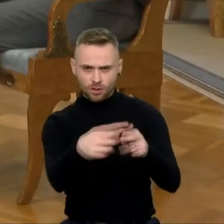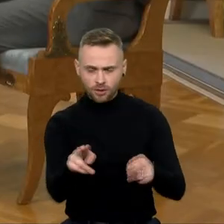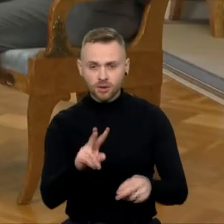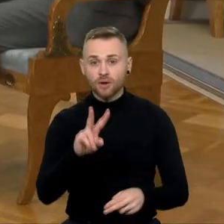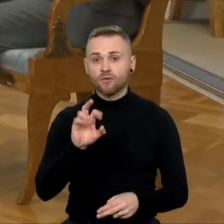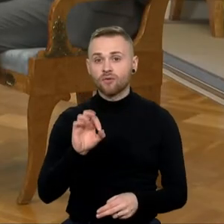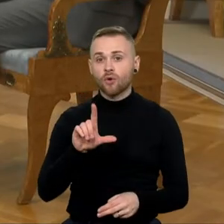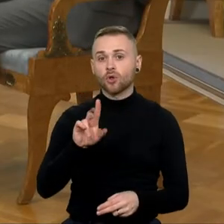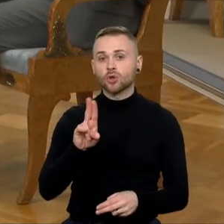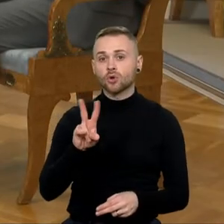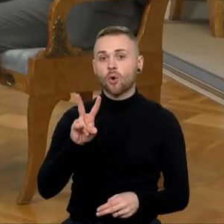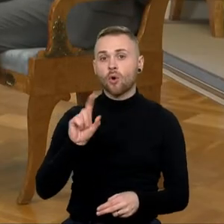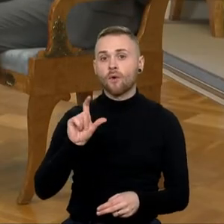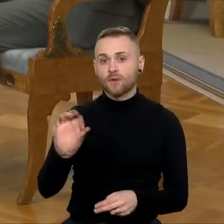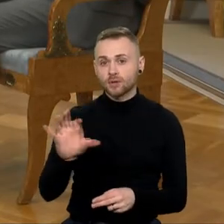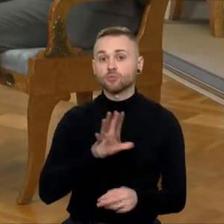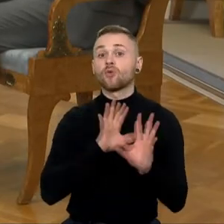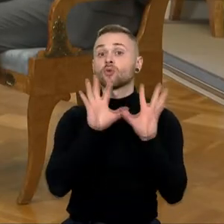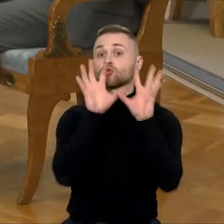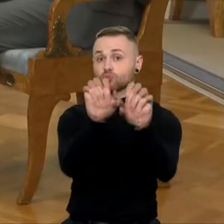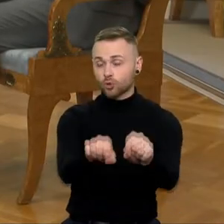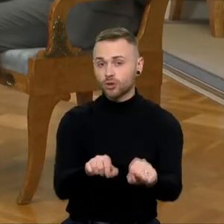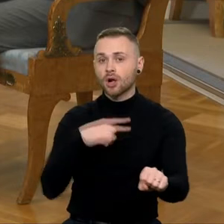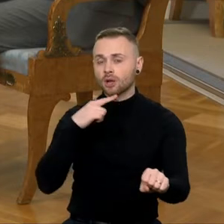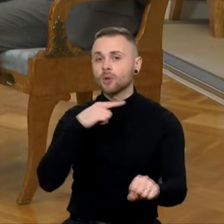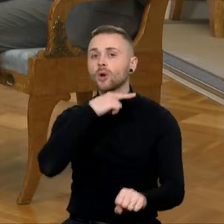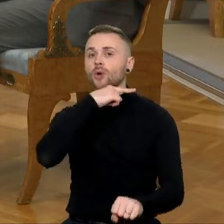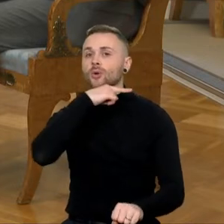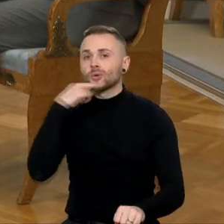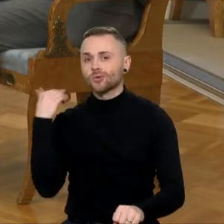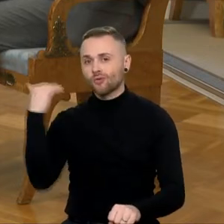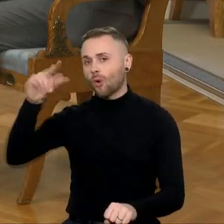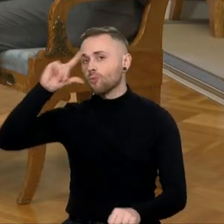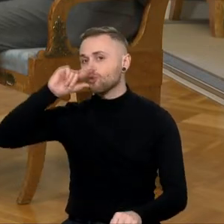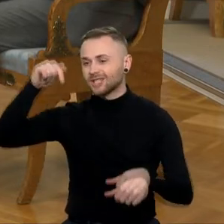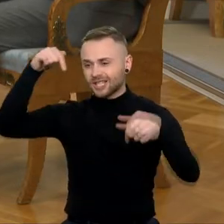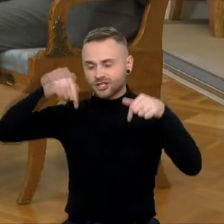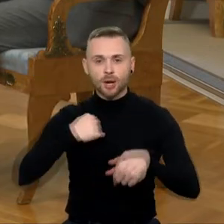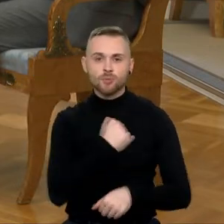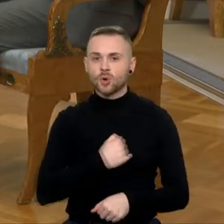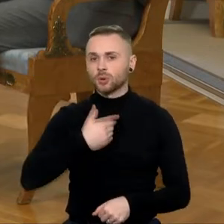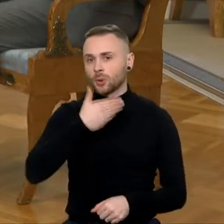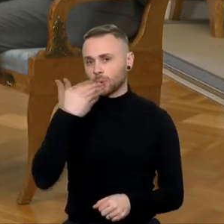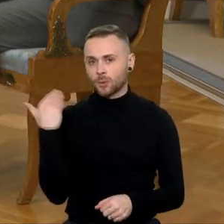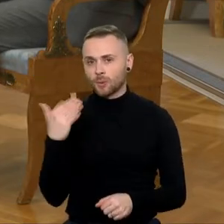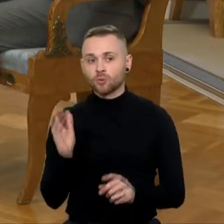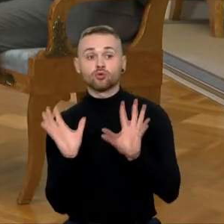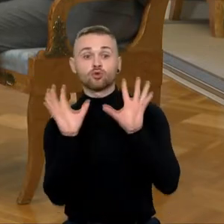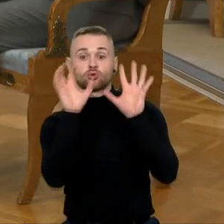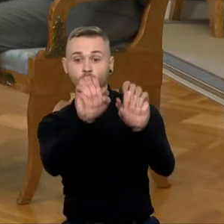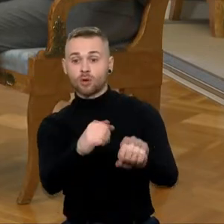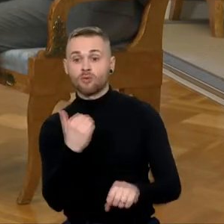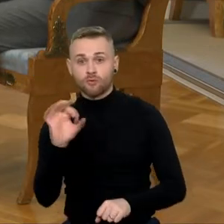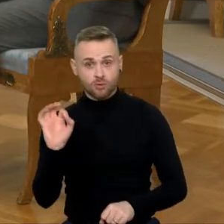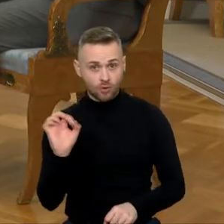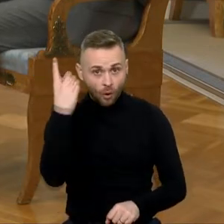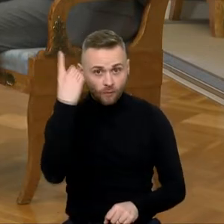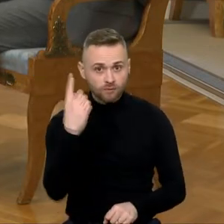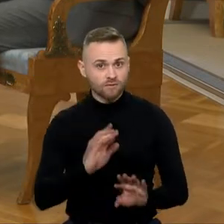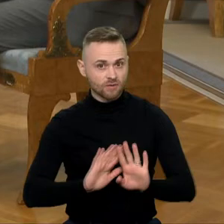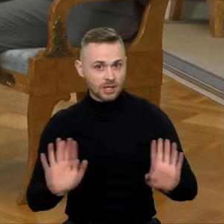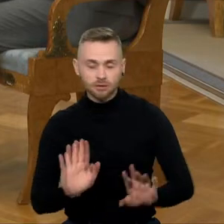užpolimo jūs pats pareiškėte, kad Putino čia niekas nebijo. Šis užpolimas gali būti tikrai nepirmas ir, ko gero, tai